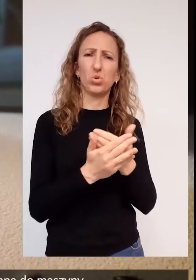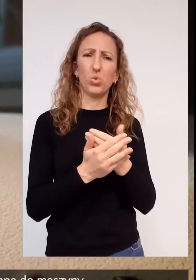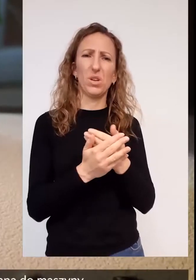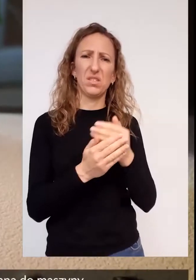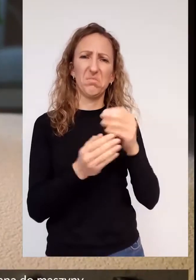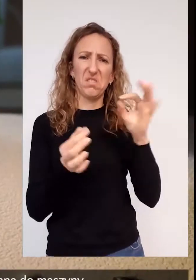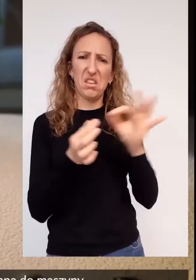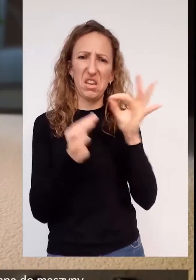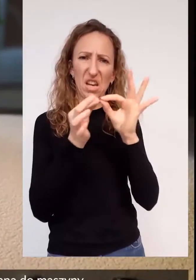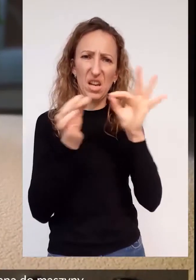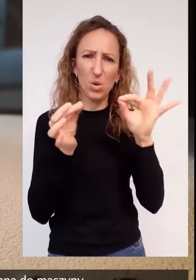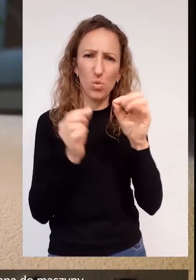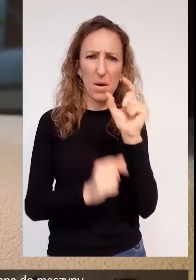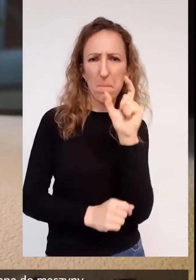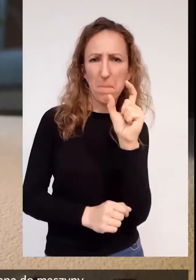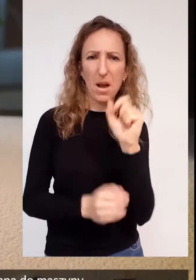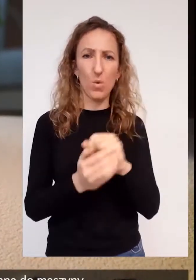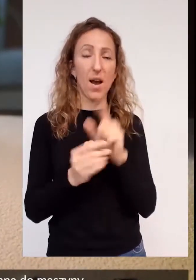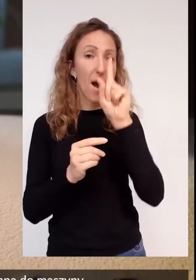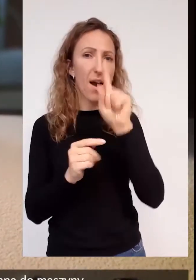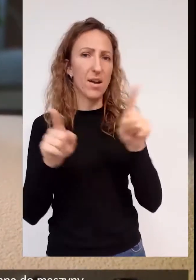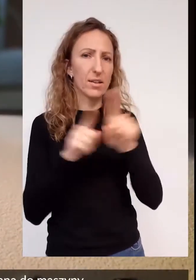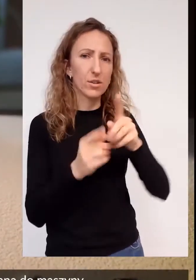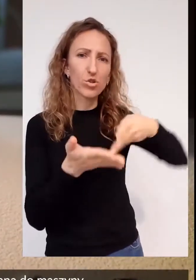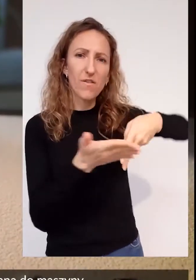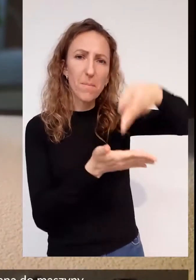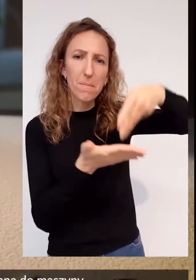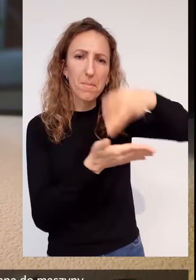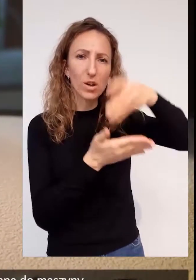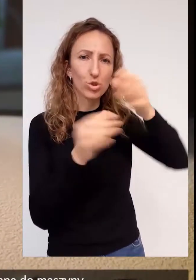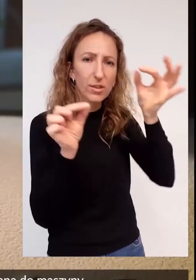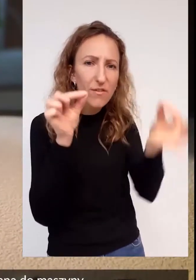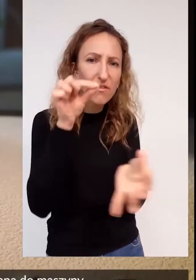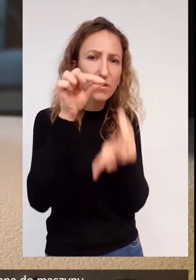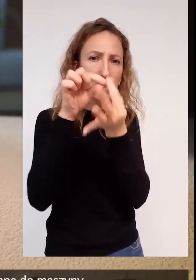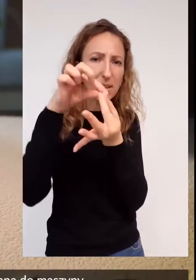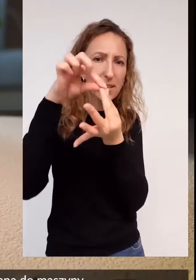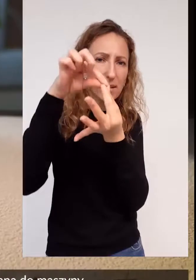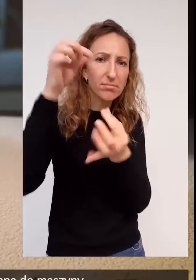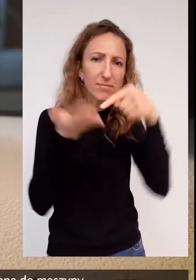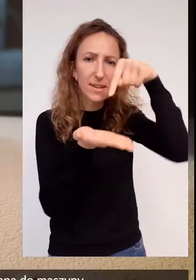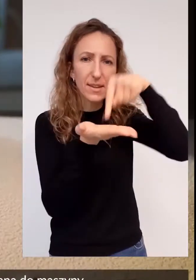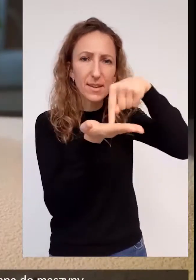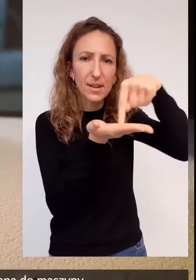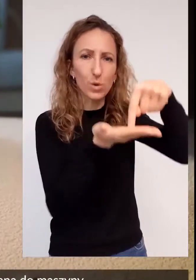Igła może być niewielka, a może być przymocowana do maszyny